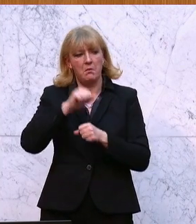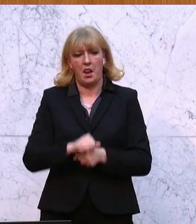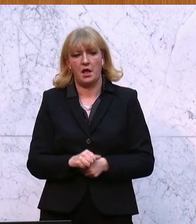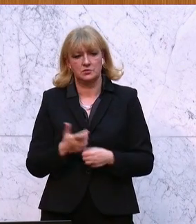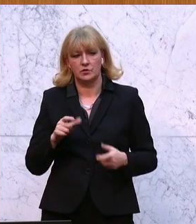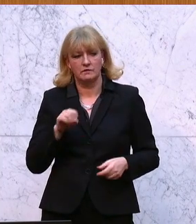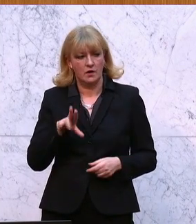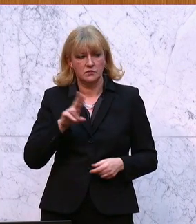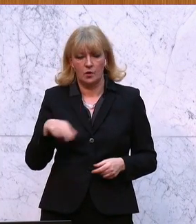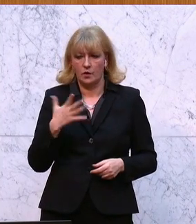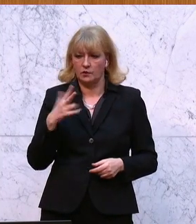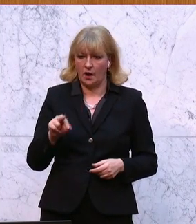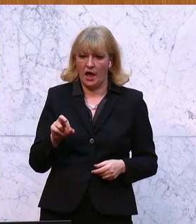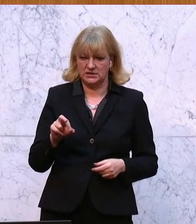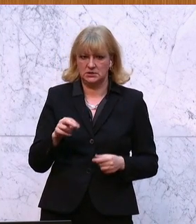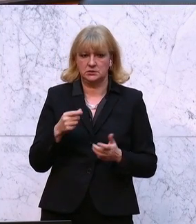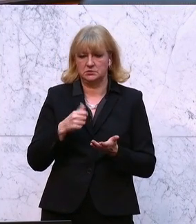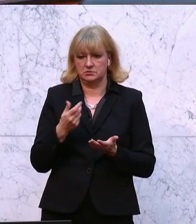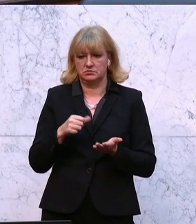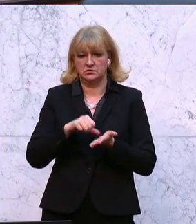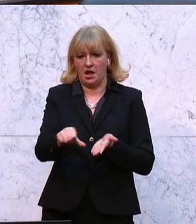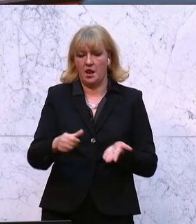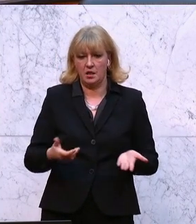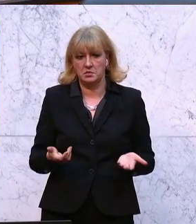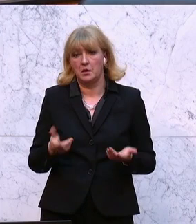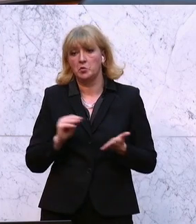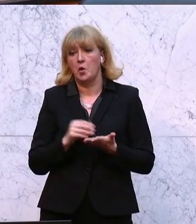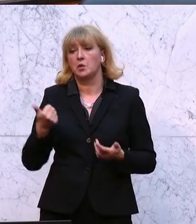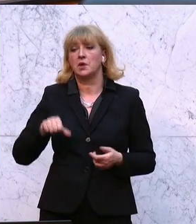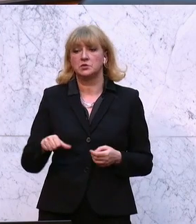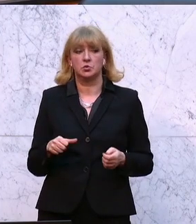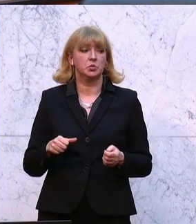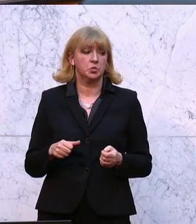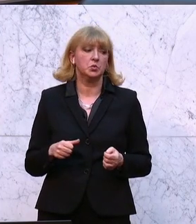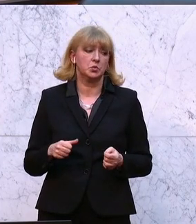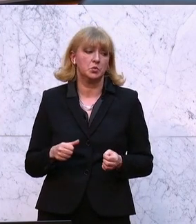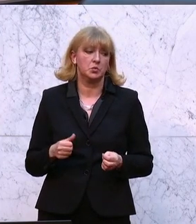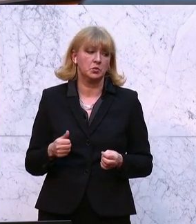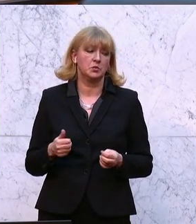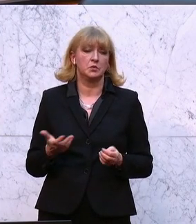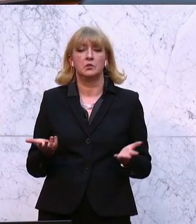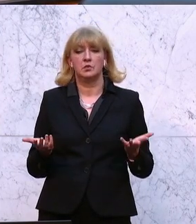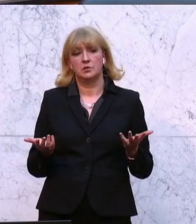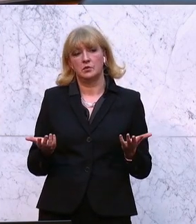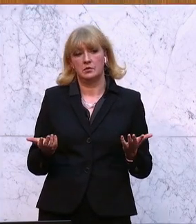diese 15,30 zu zahlen. Noch dazu, wenn es